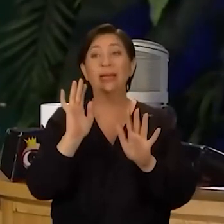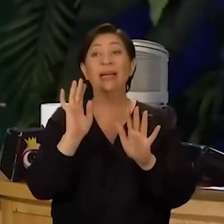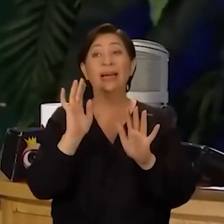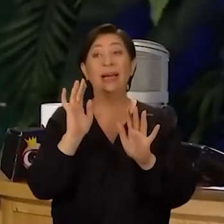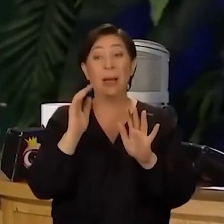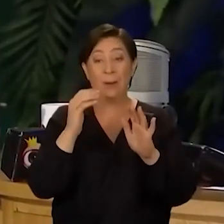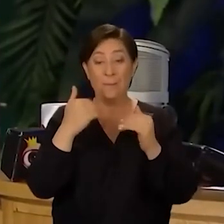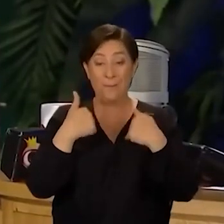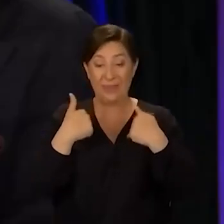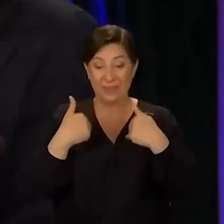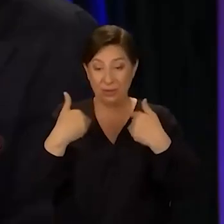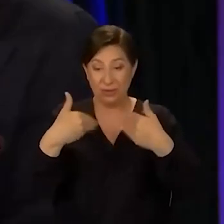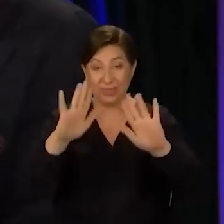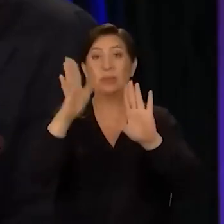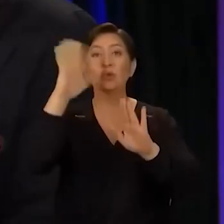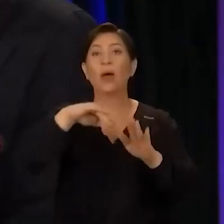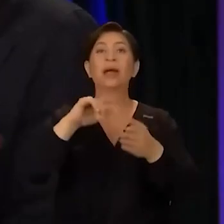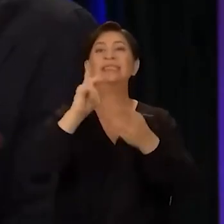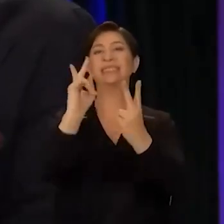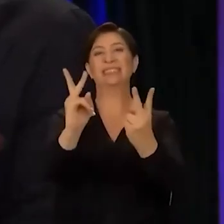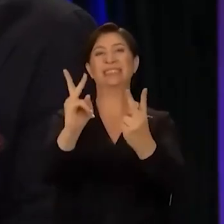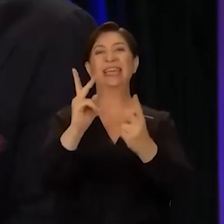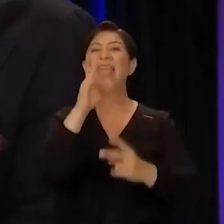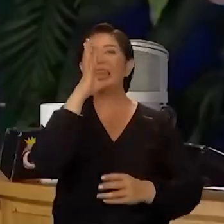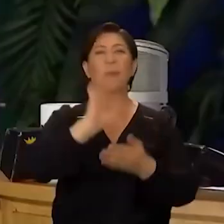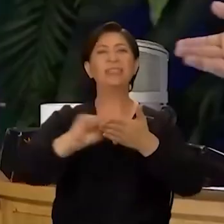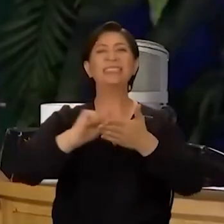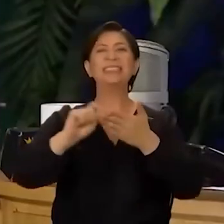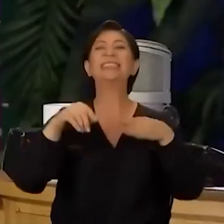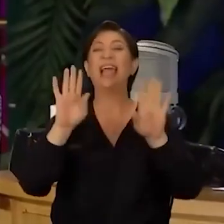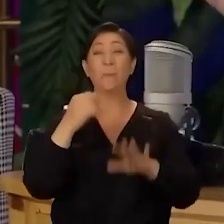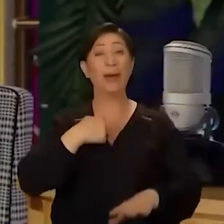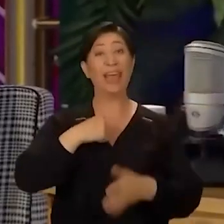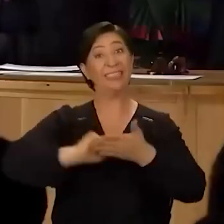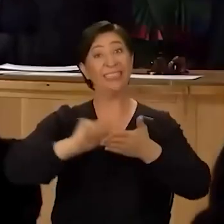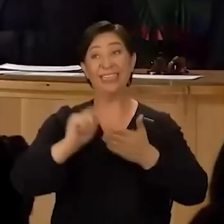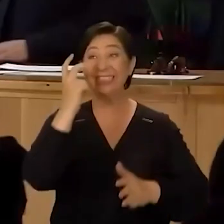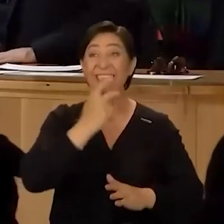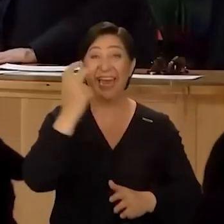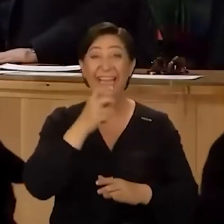Benden çıktıktan sonra artık sizin. Kime yazıldığı önemli değil. Allah razı olsun. şu bana yazılan şarkı şimdi.